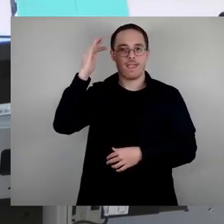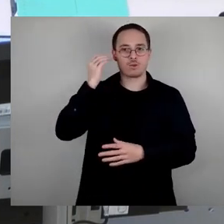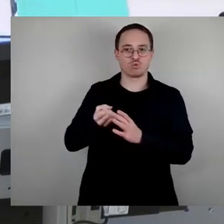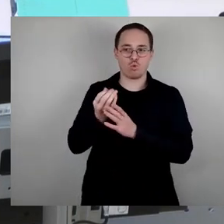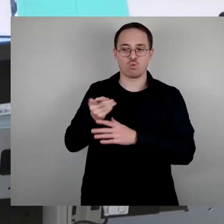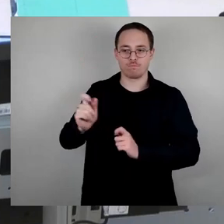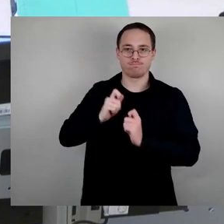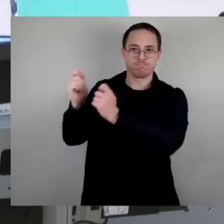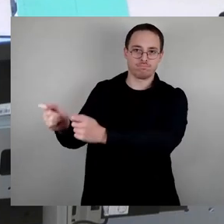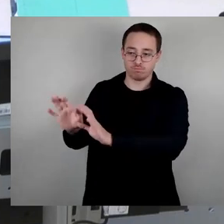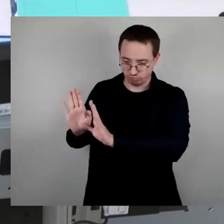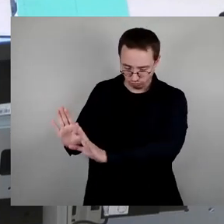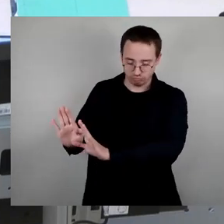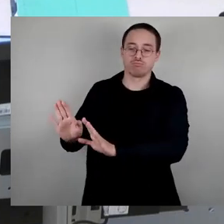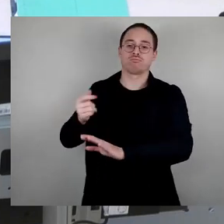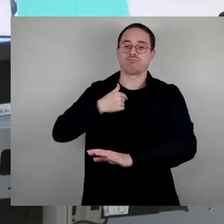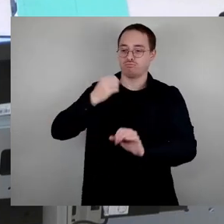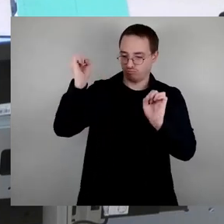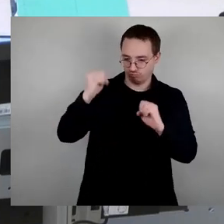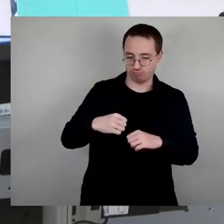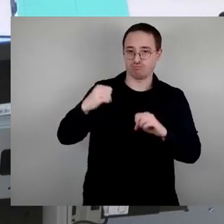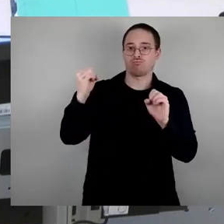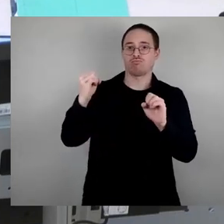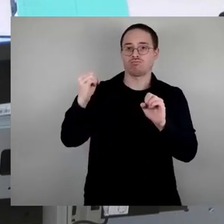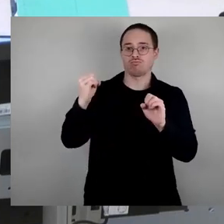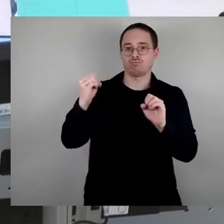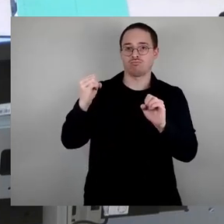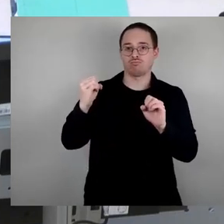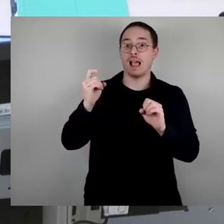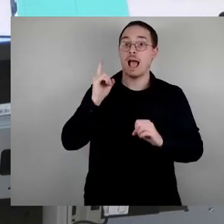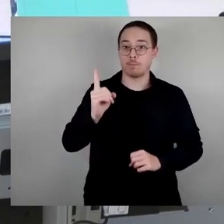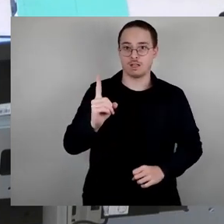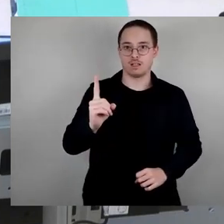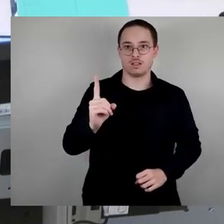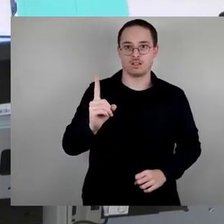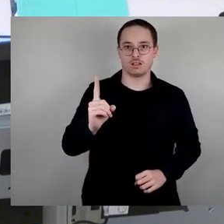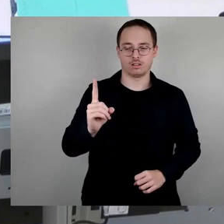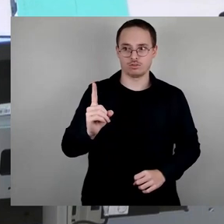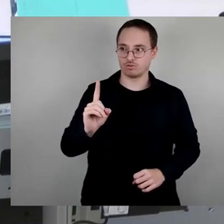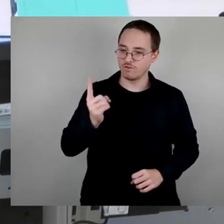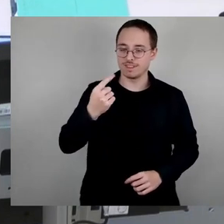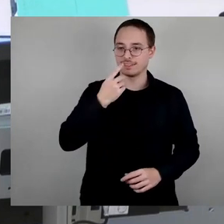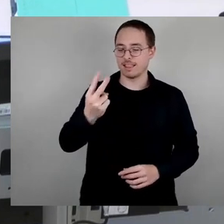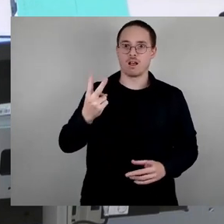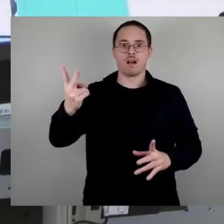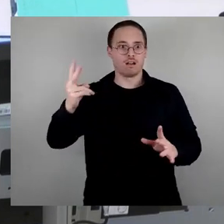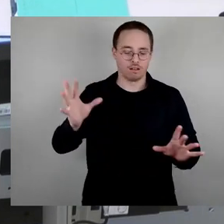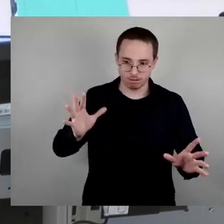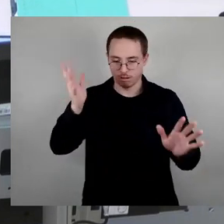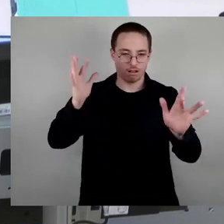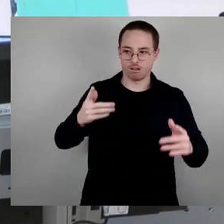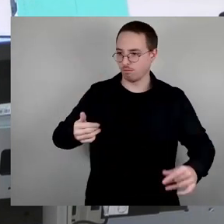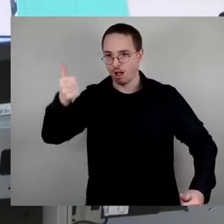wird, den finden wir zustimmungsfähig. Allerdings, das ist auch wieder die Hektik, die hier mit einhergeht, wo sich alle übertrumpfen wollen,